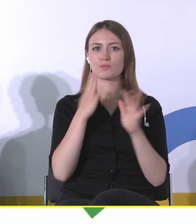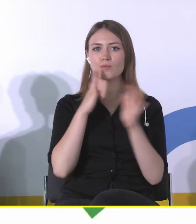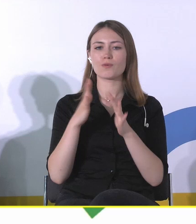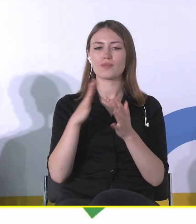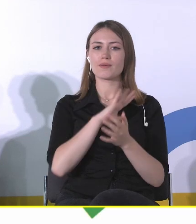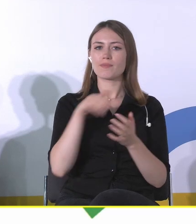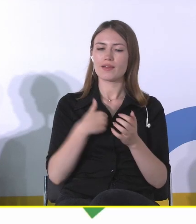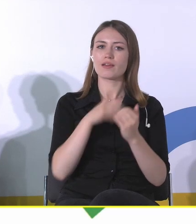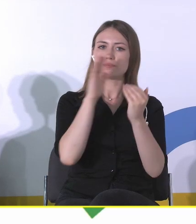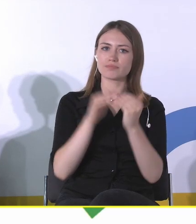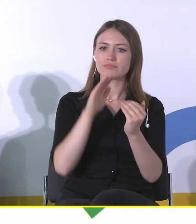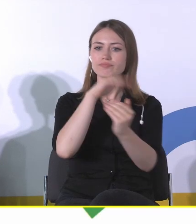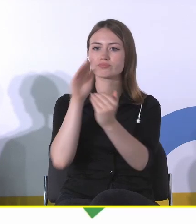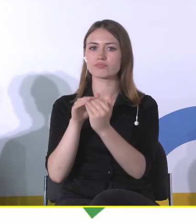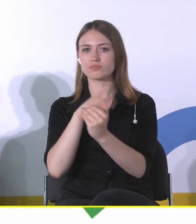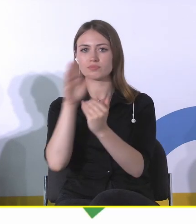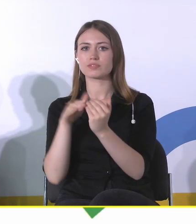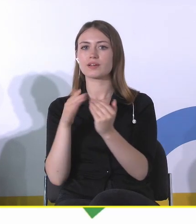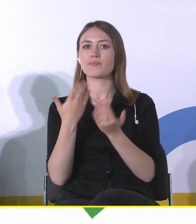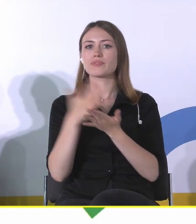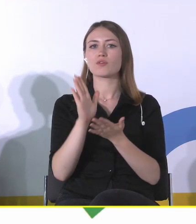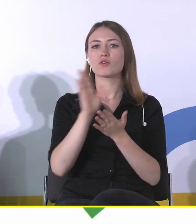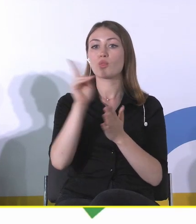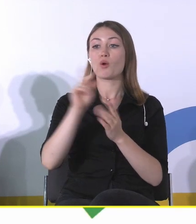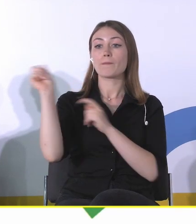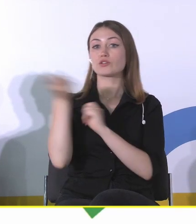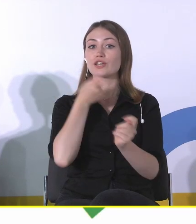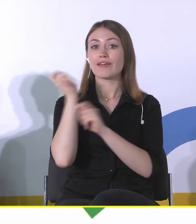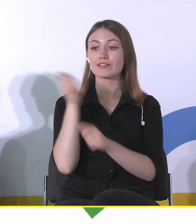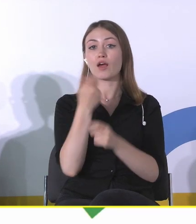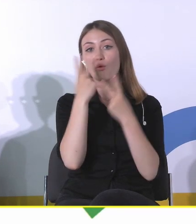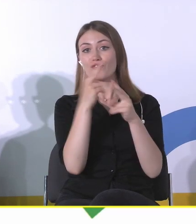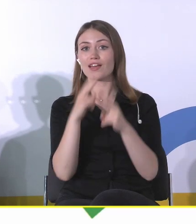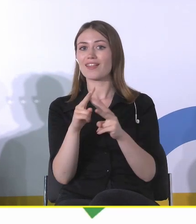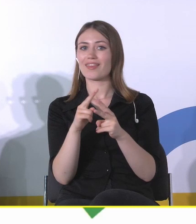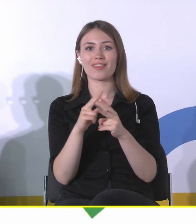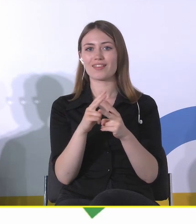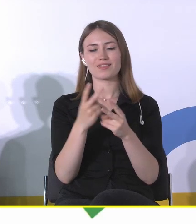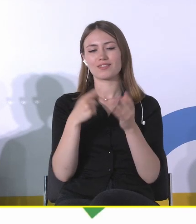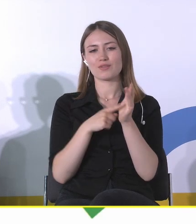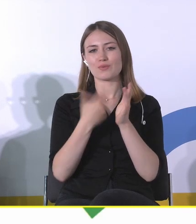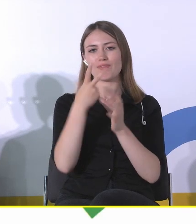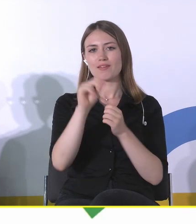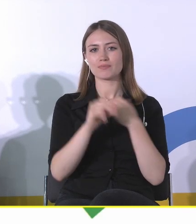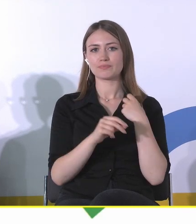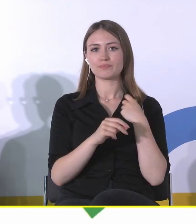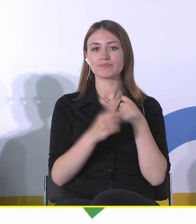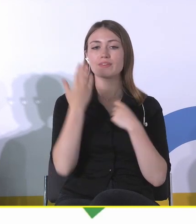przestrzeni zabytkowych tylko do potrzeb przybyszów, to nie jest to ukierunkowanie, na przykład. Bardzo dziękuję.